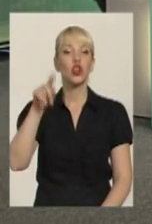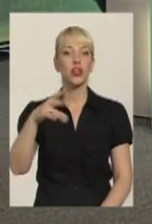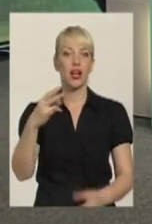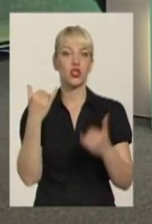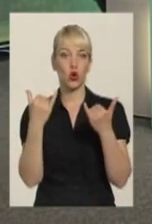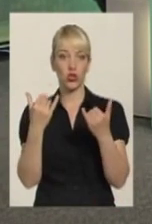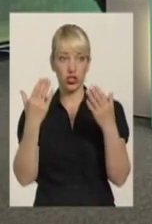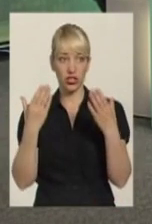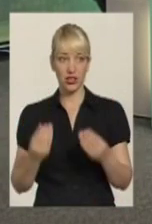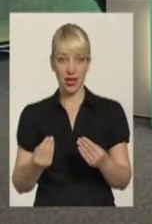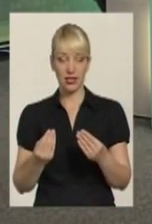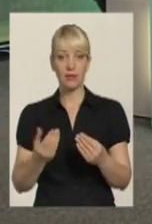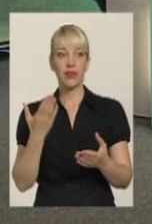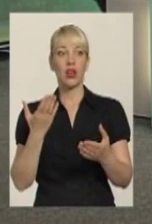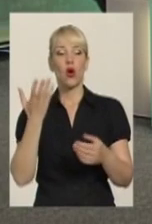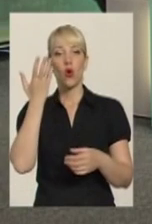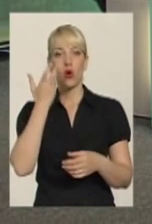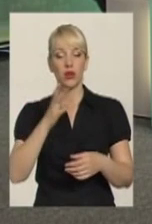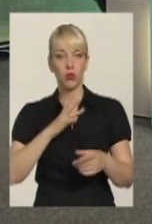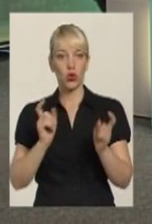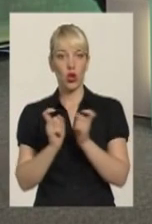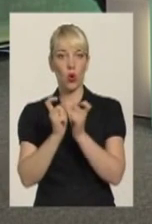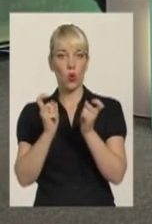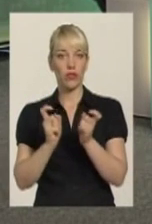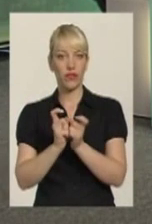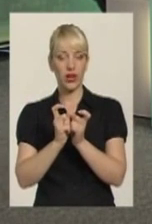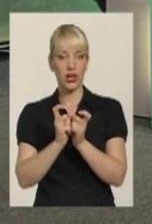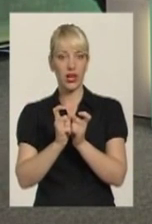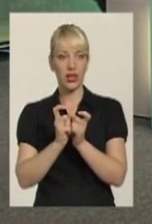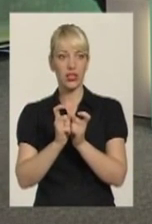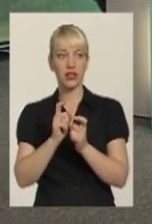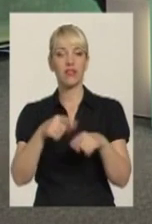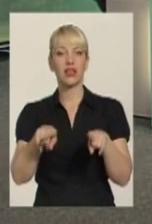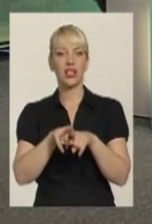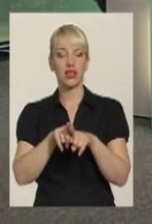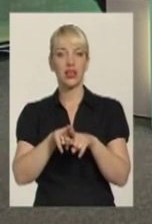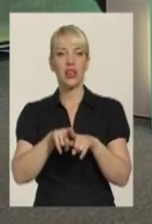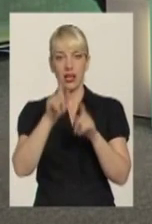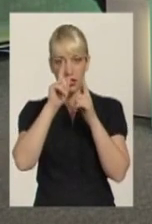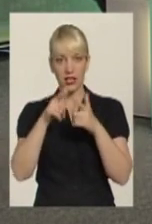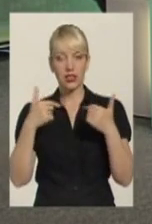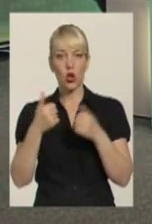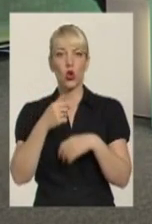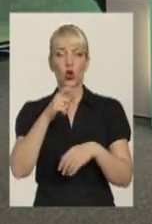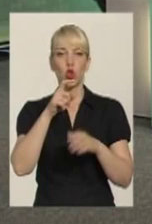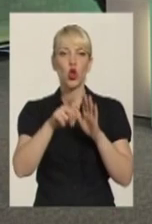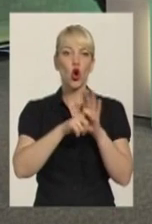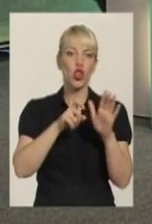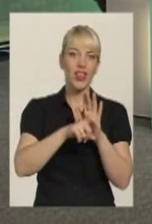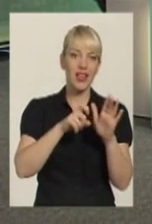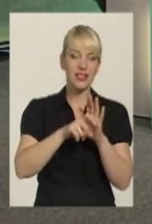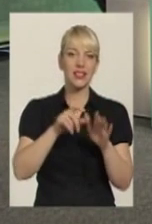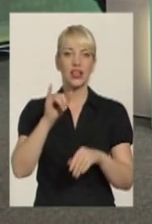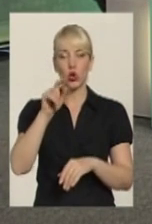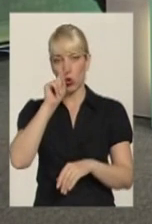сьогоднішній день, коли сталися конфлікти в нас в таких республіках, як Донецька і Луганська, в